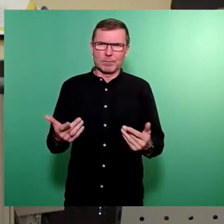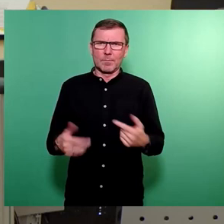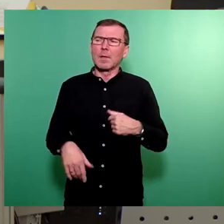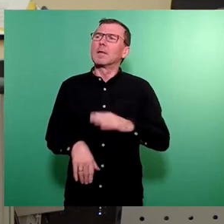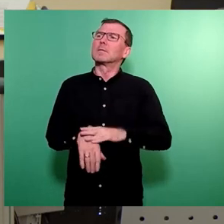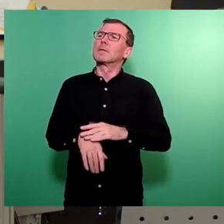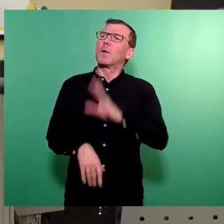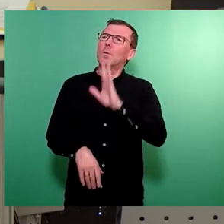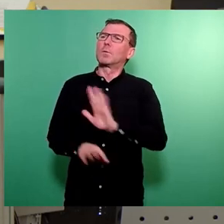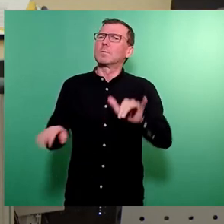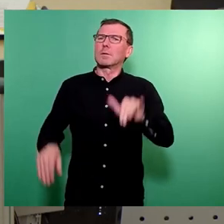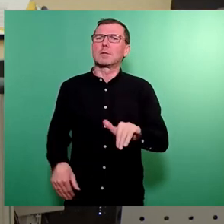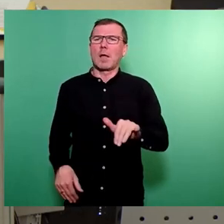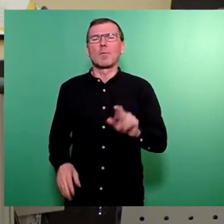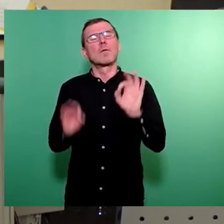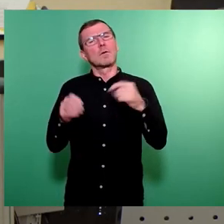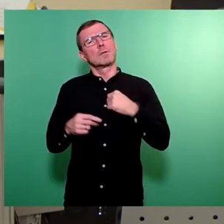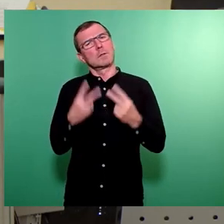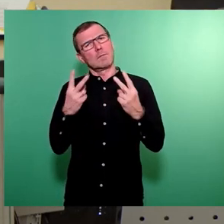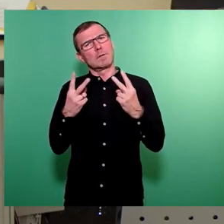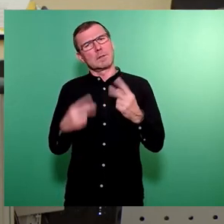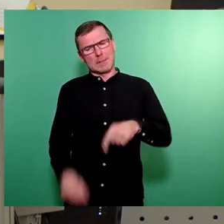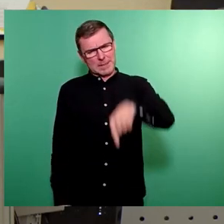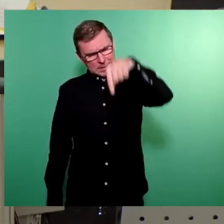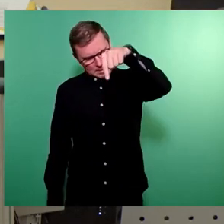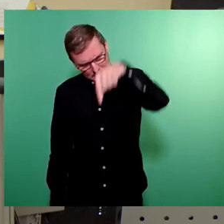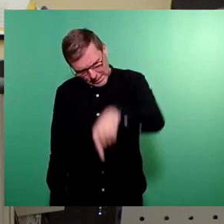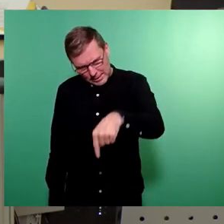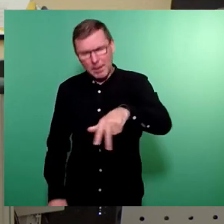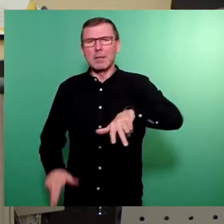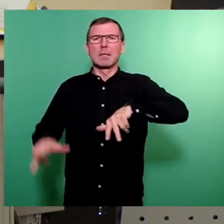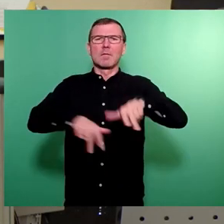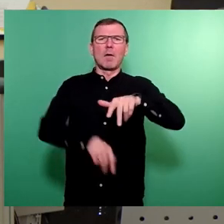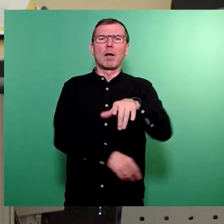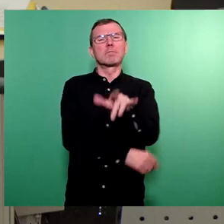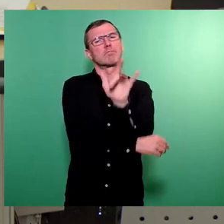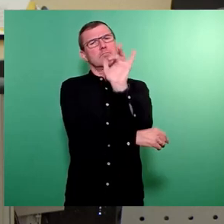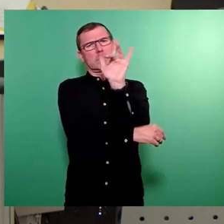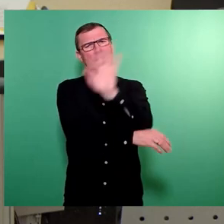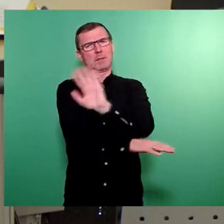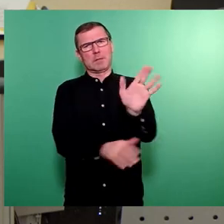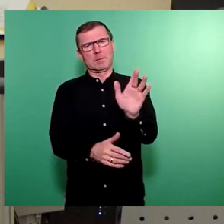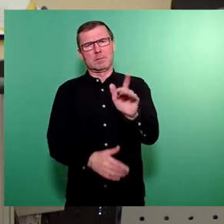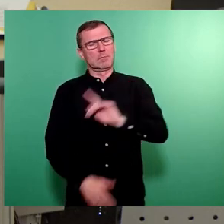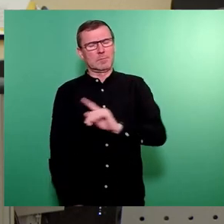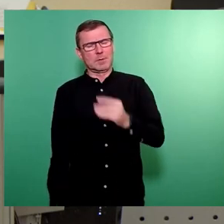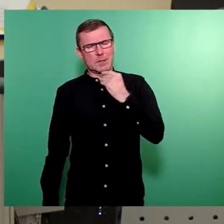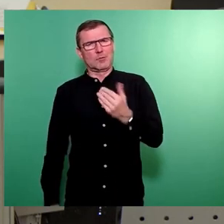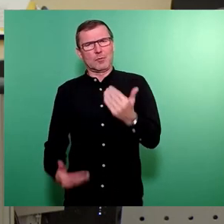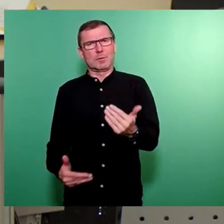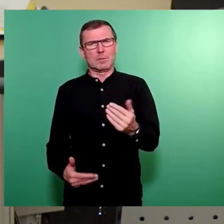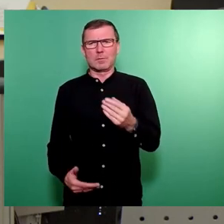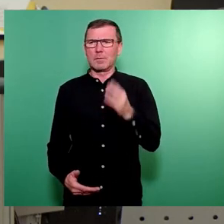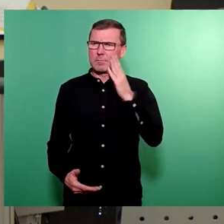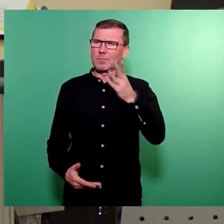gegeben. Aber wichtig war uns, dass wir hier an dieser Stelle dieses Verfahren kritisieren. Und vielleicht kommen wir mal zu besseren